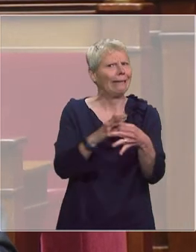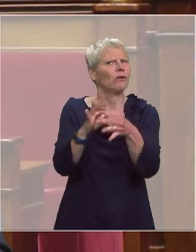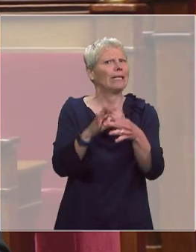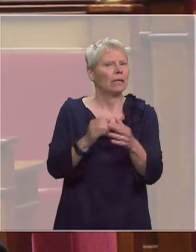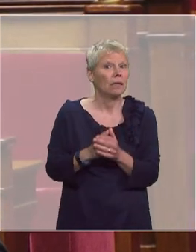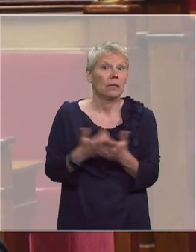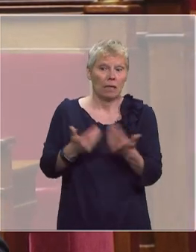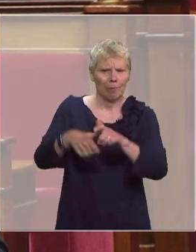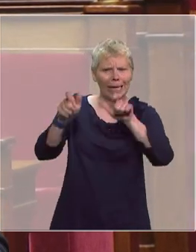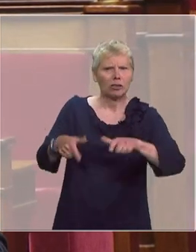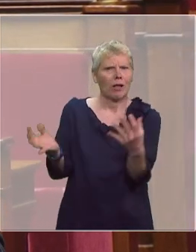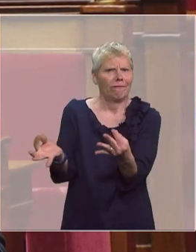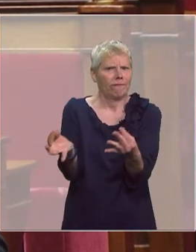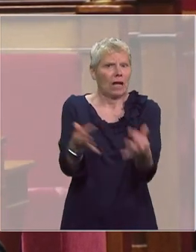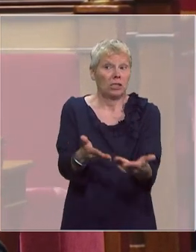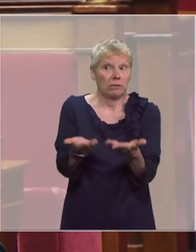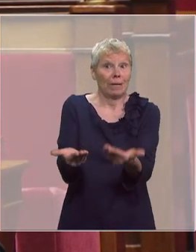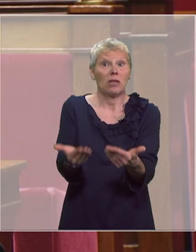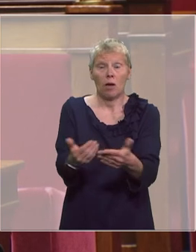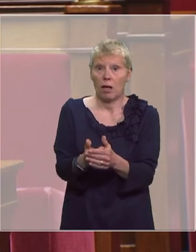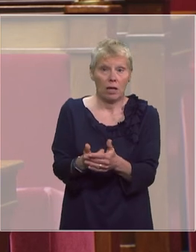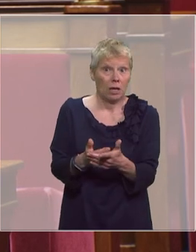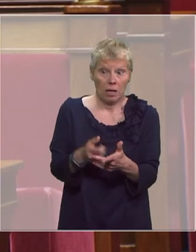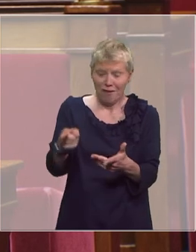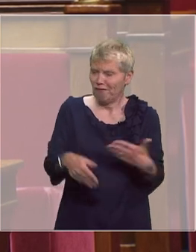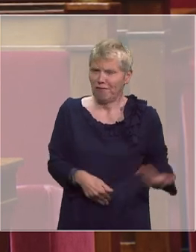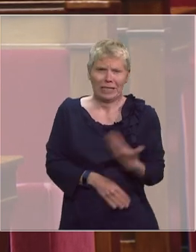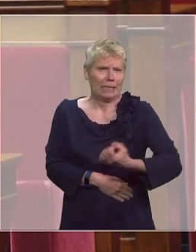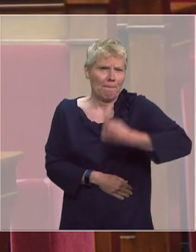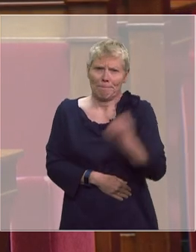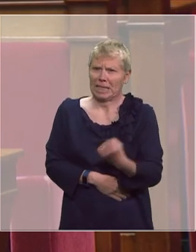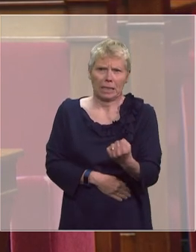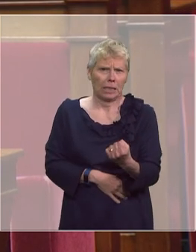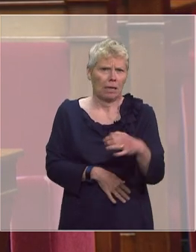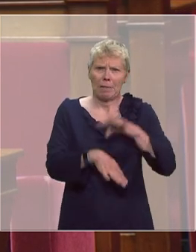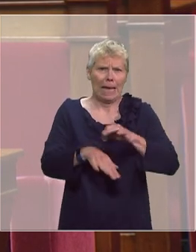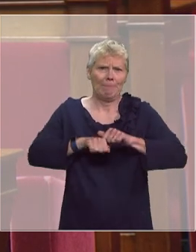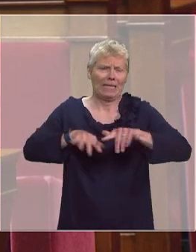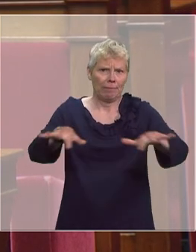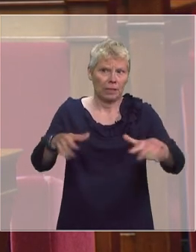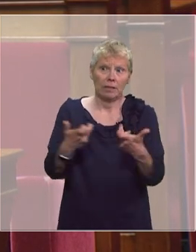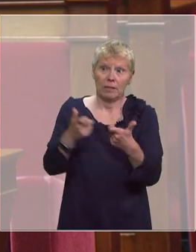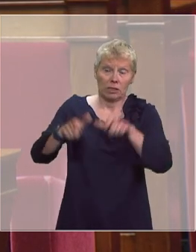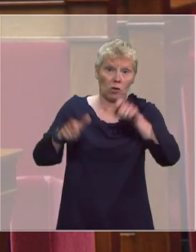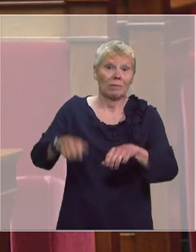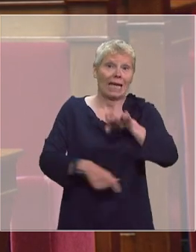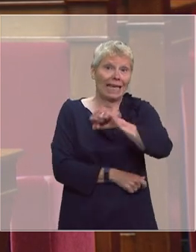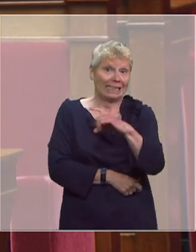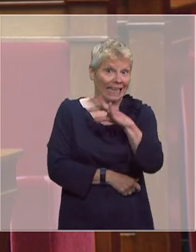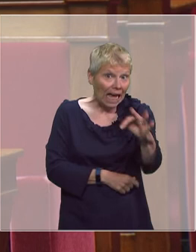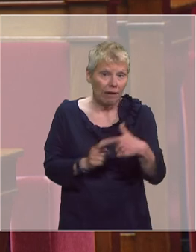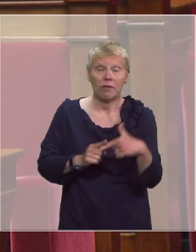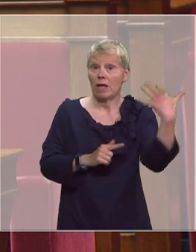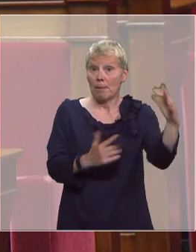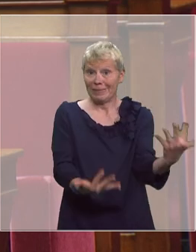Aujourd'hui, les personnes les plus vulnérables sont particulièrement victimes de l'épidémie et de ses conséquences. C'est le cas des personnes sans-abri, des personnes migrantes